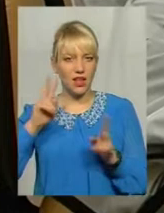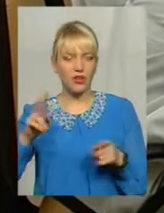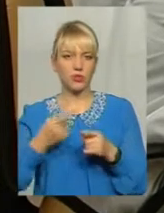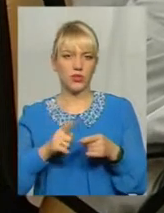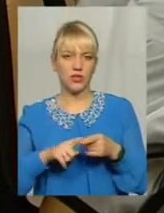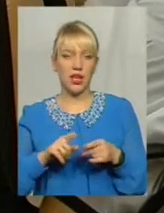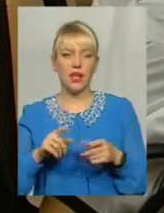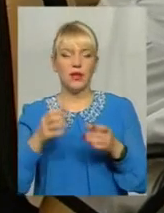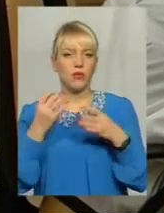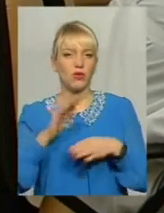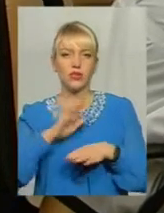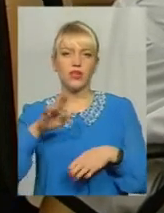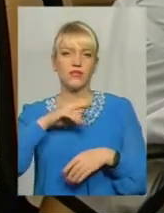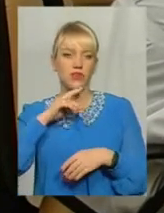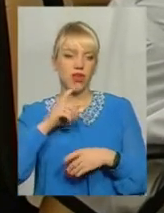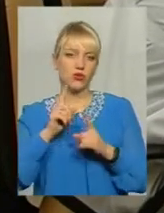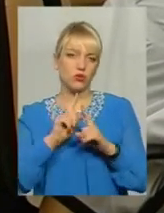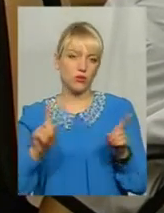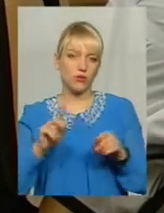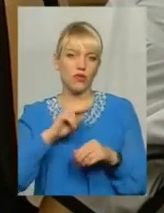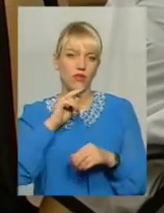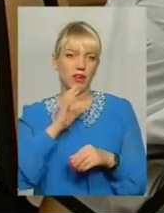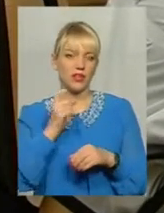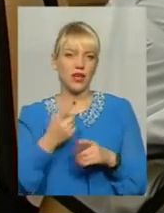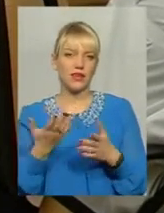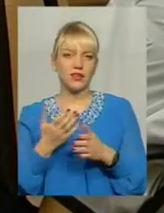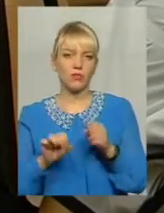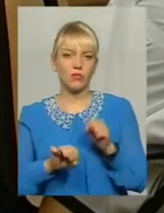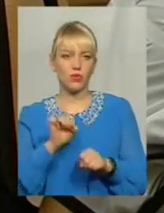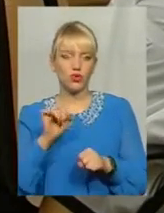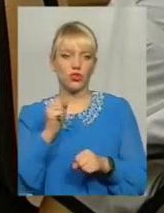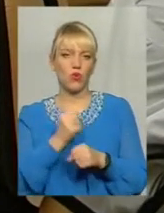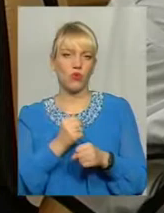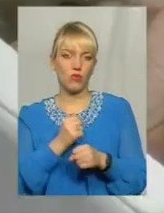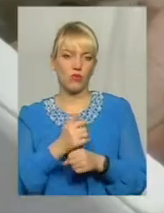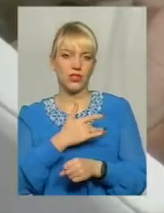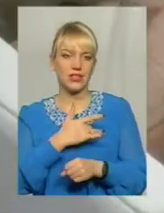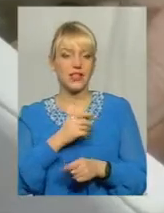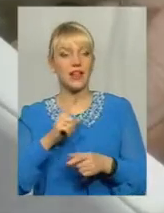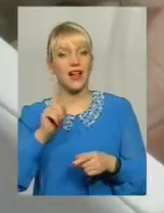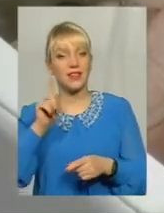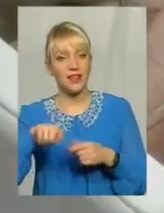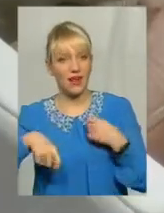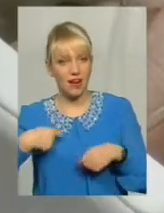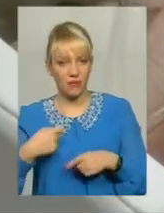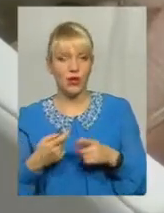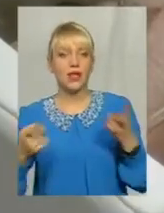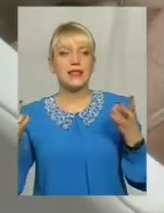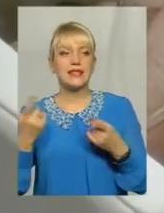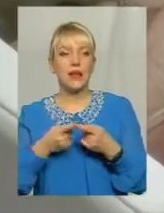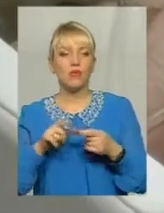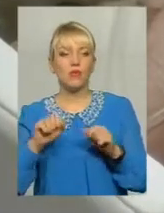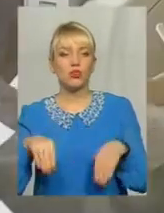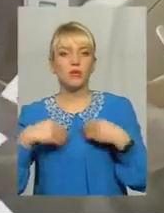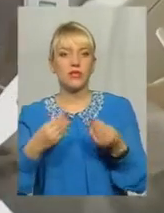це, чи просто не звертають особливої уваги на певні порушення у роботі серця. А даремно. Це може призвести будь